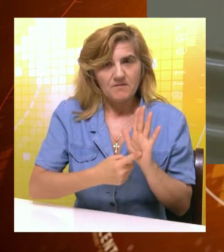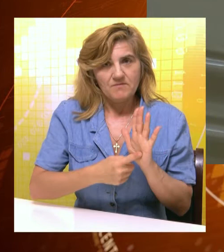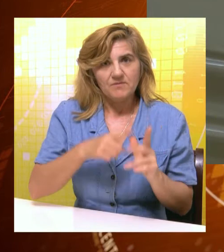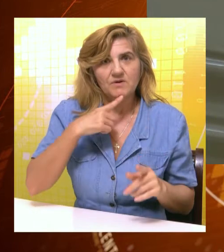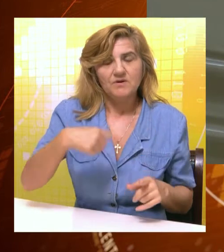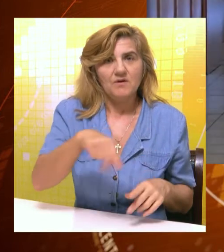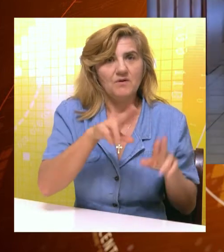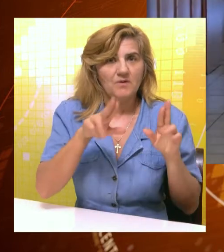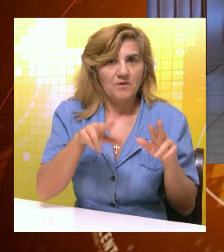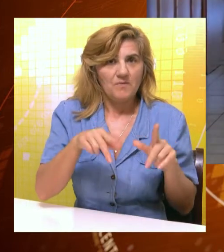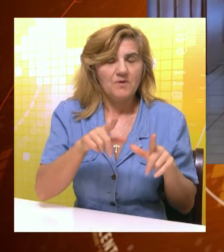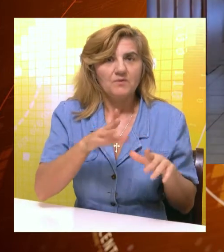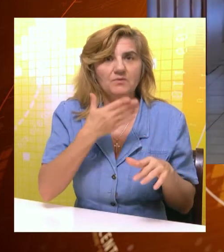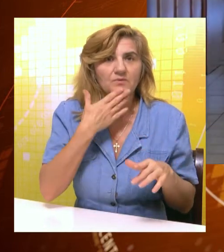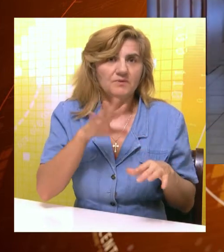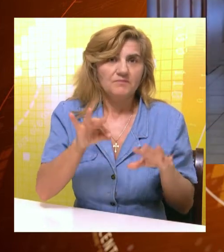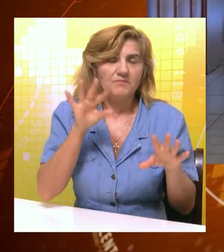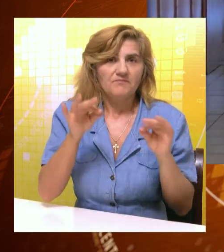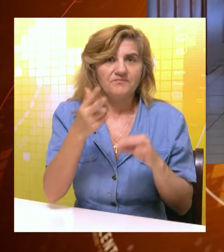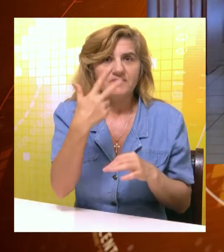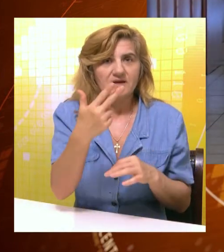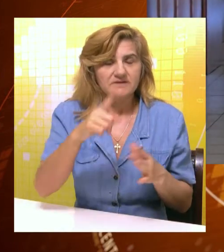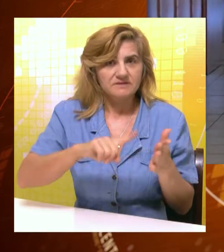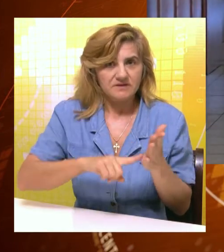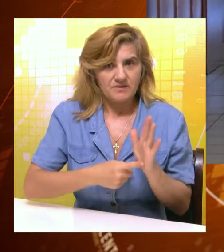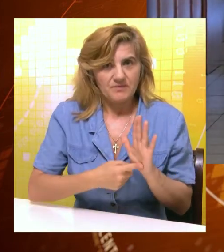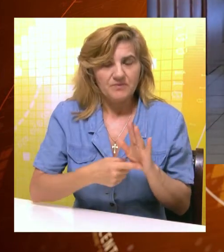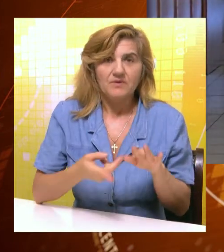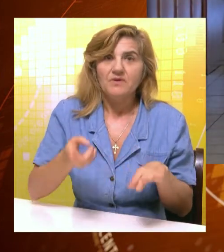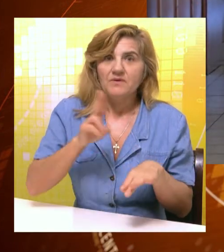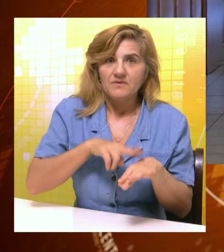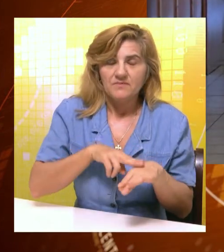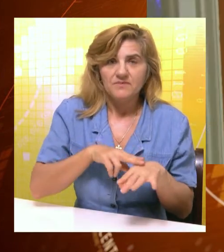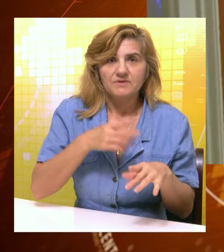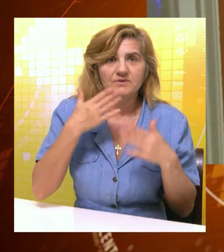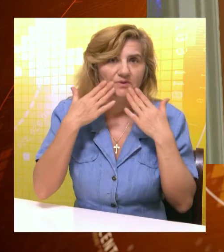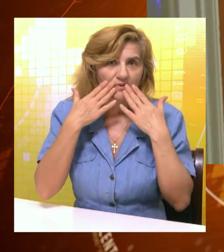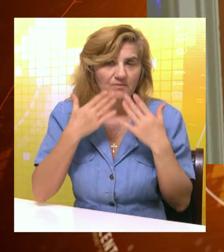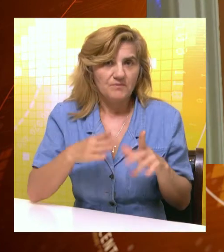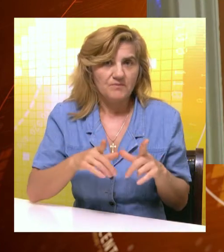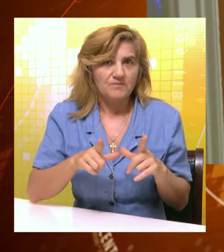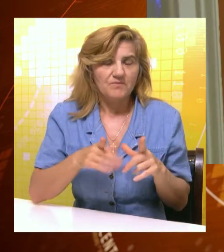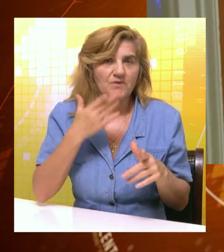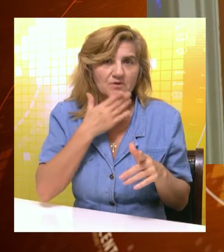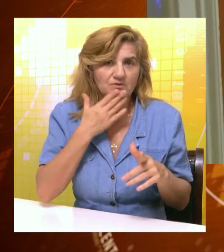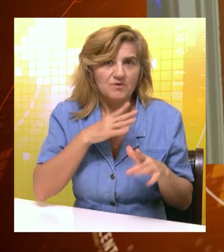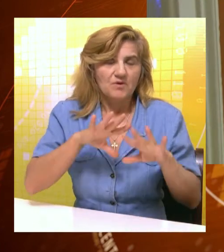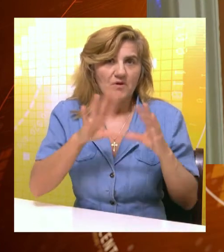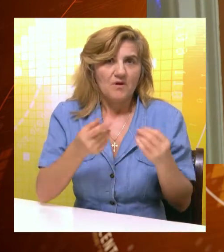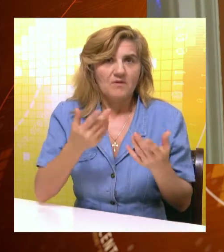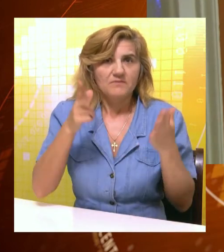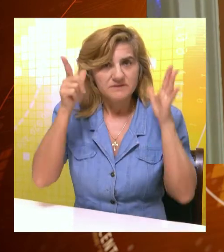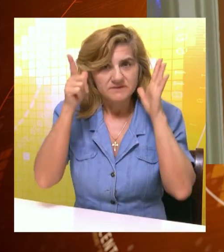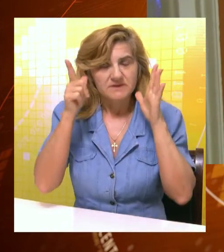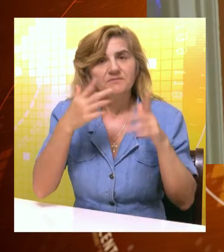bodova koje učenici mogu da osvoje na sva tri testa je 30, a maksimalan broj bodova koji mogu da ostvare na osnovu uspehu u školi je